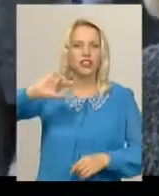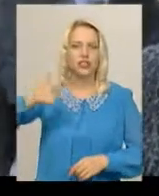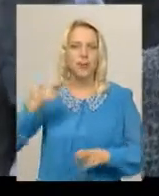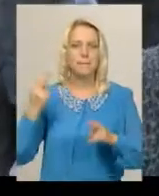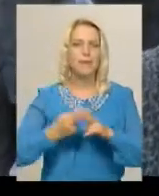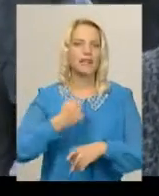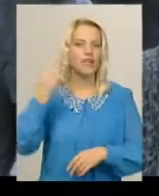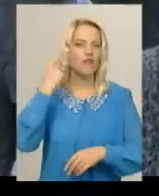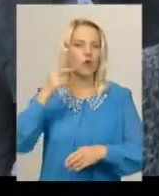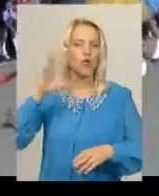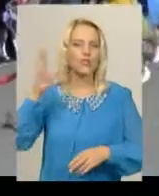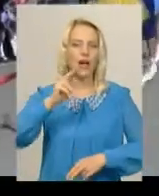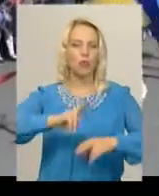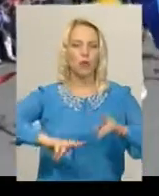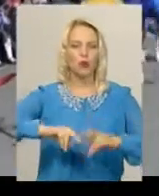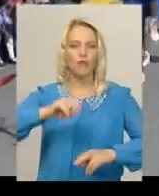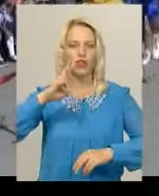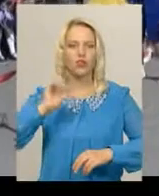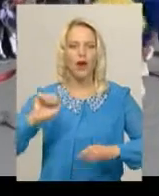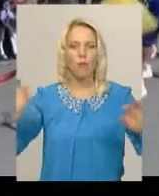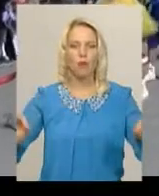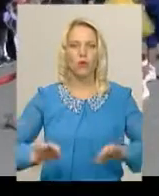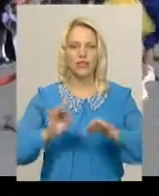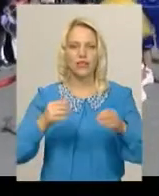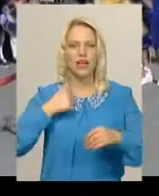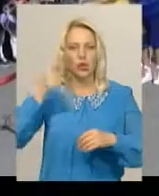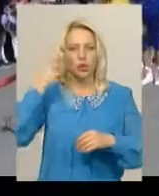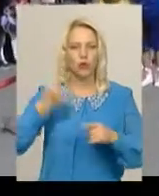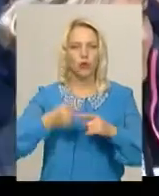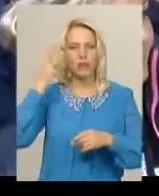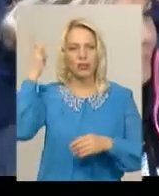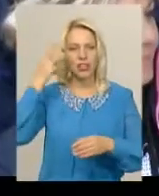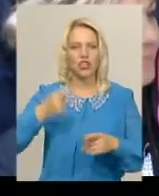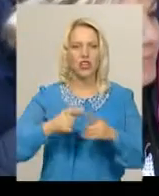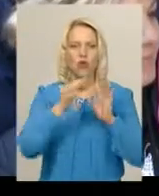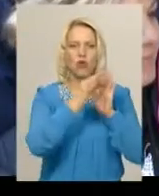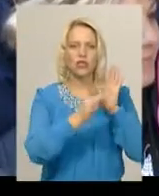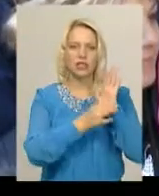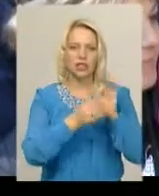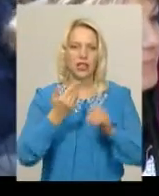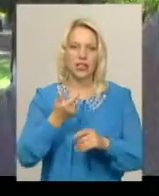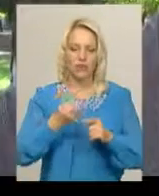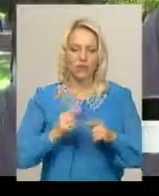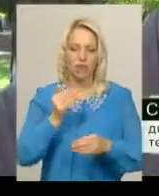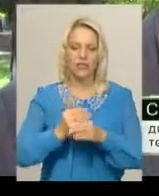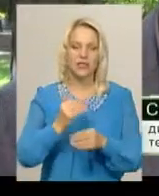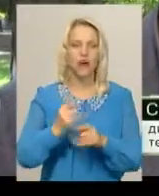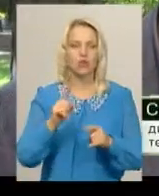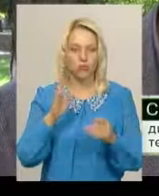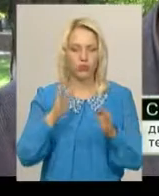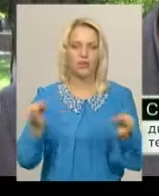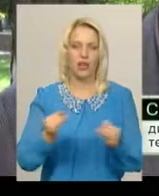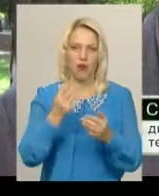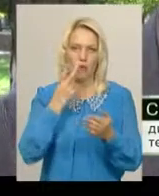музиці. Я думаю, що наші хмельничани оцінили цю виставу і було б цікаво показати їх глядачам. Ми привезли